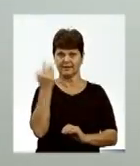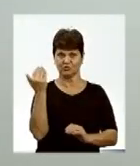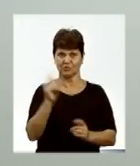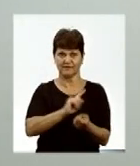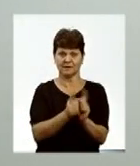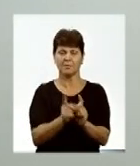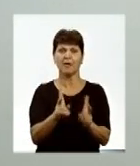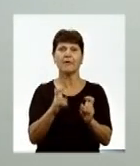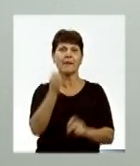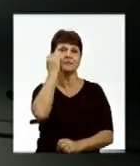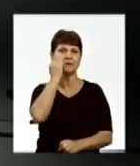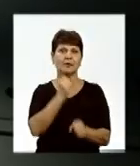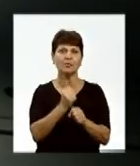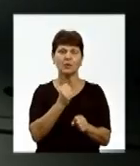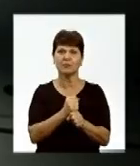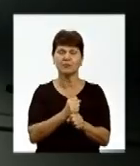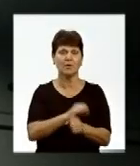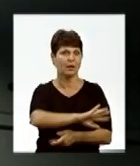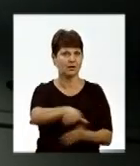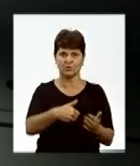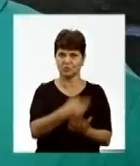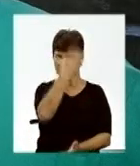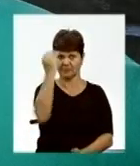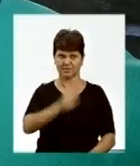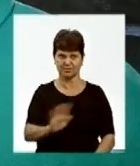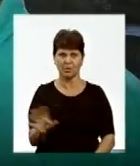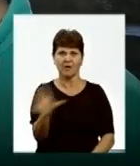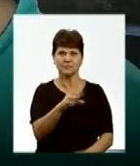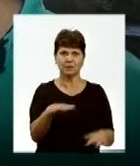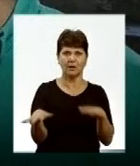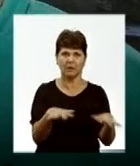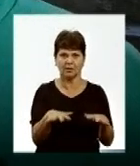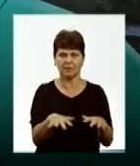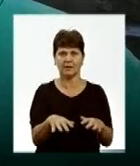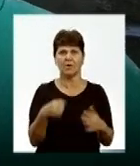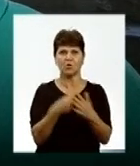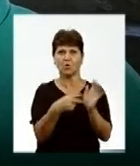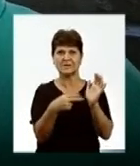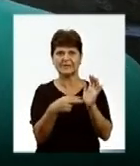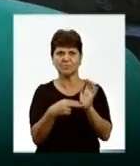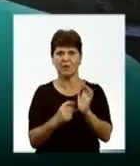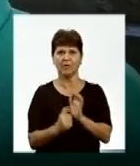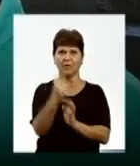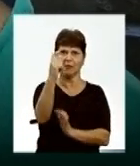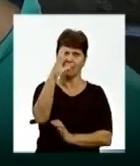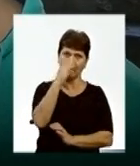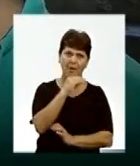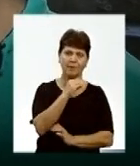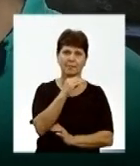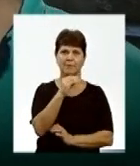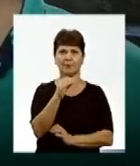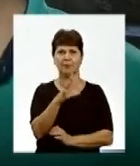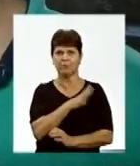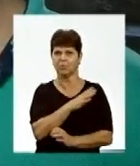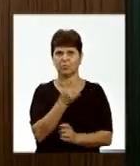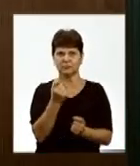Як працювали старі, пожильці і досі не забули. Сьогодні біжали і думаєш, з восьмого этажа доїдеш, не доїдеш, то як-то було не